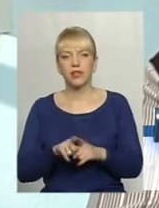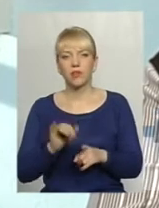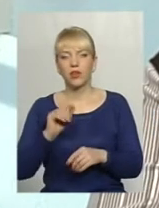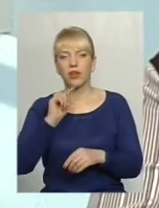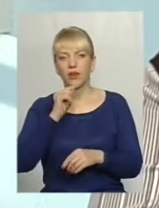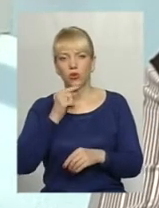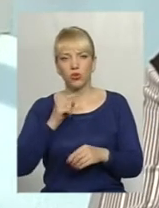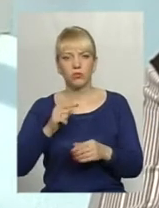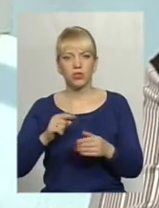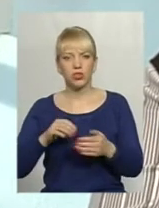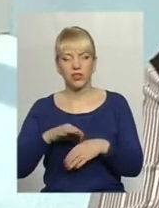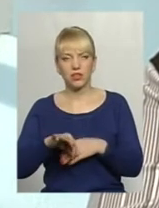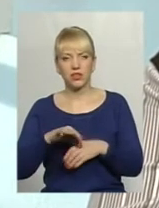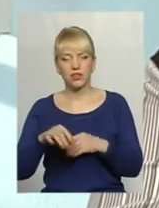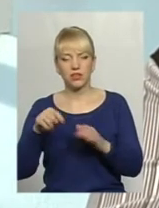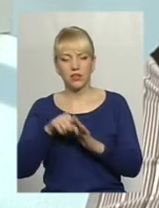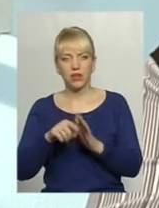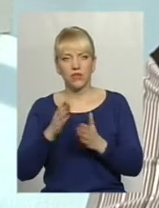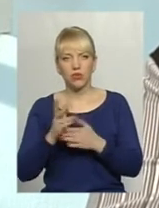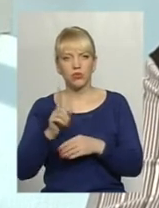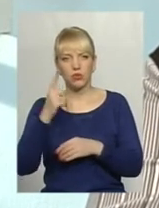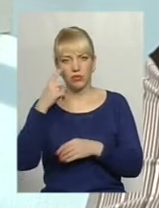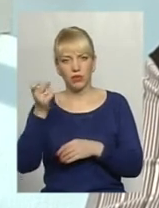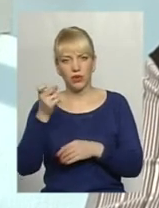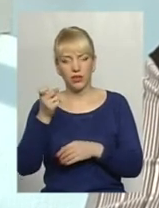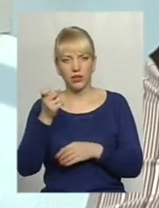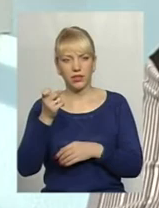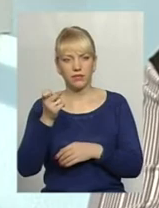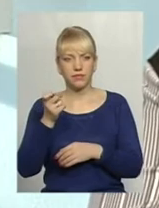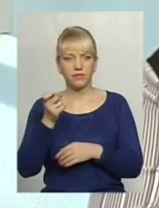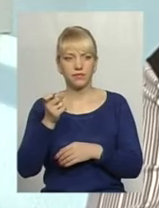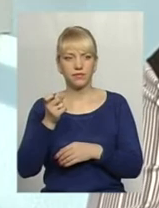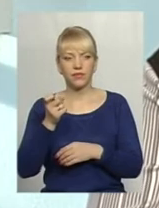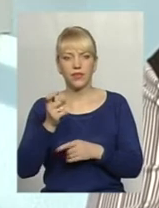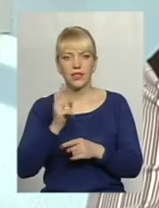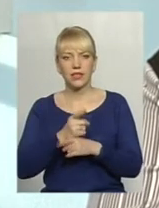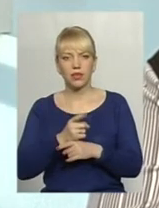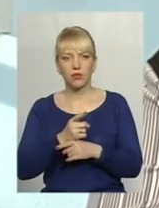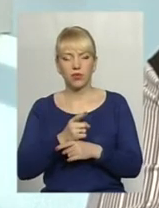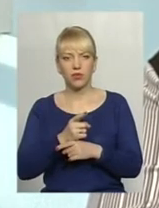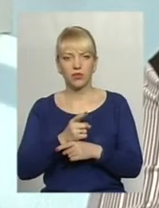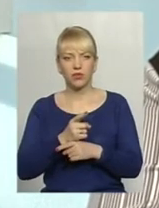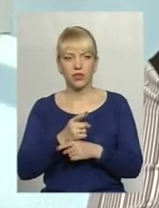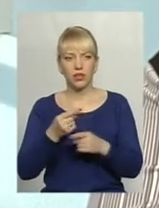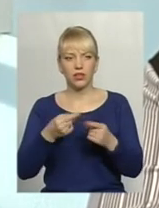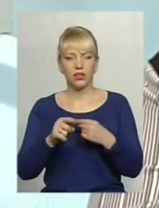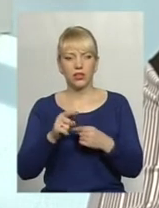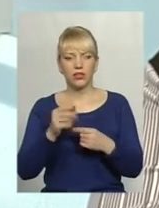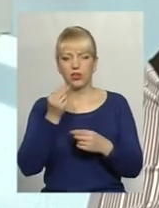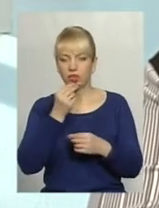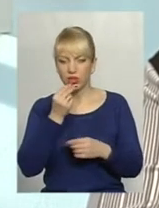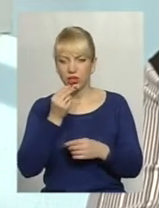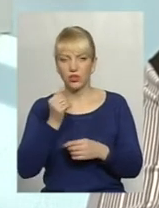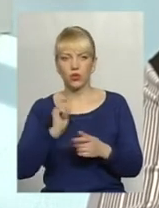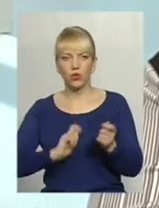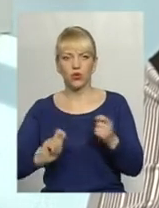насильство полягає в тому, щоб попередити заборону їжі, одягу,